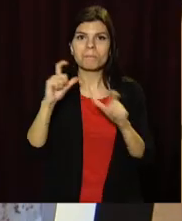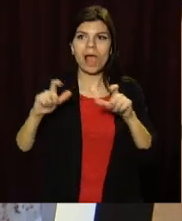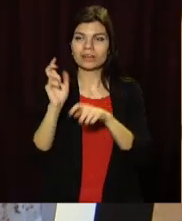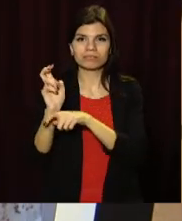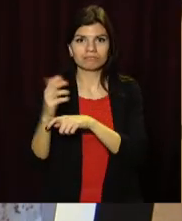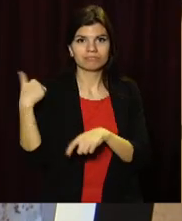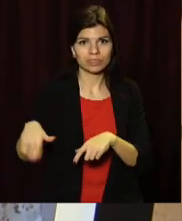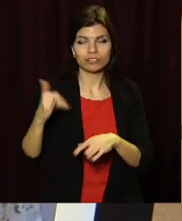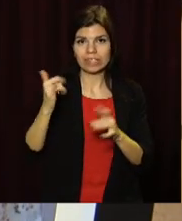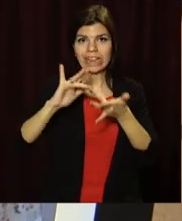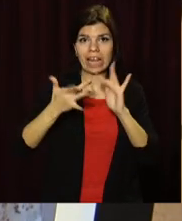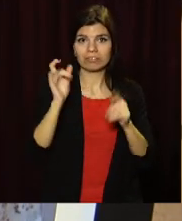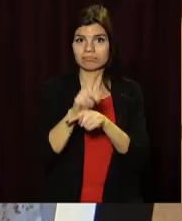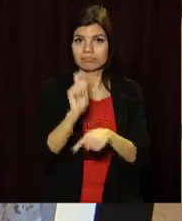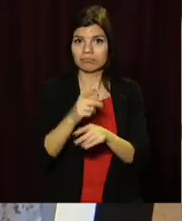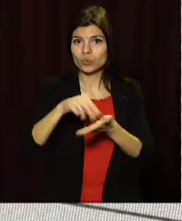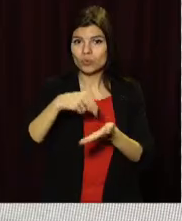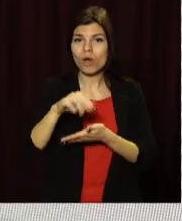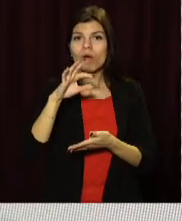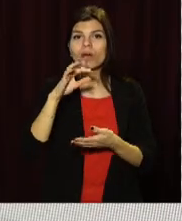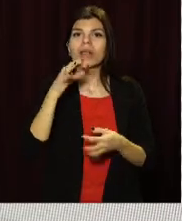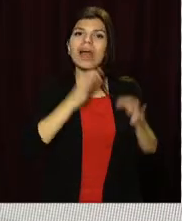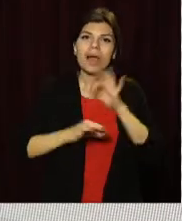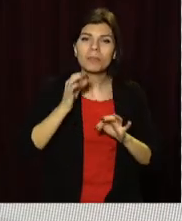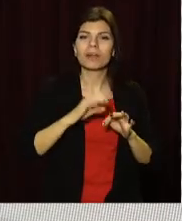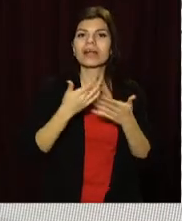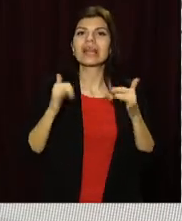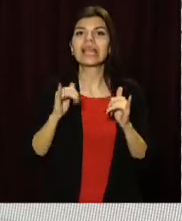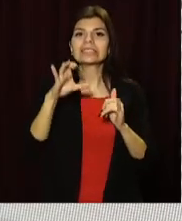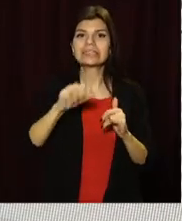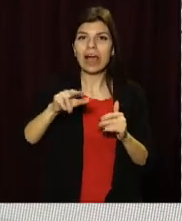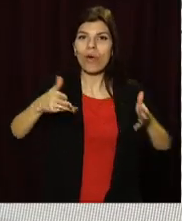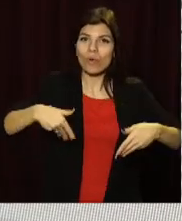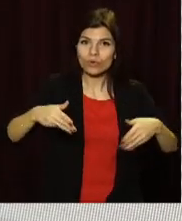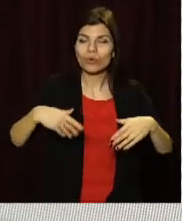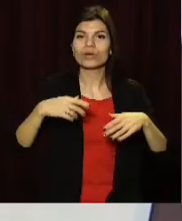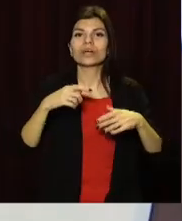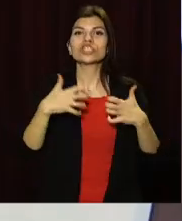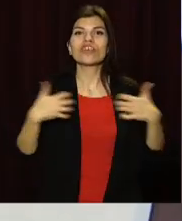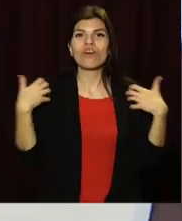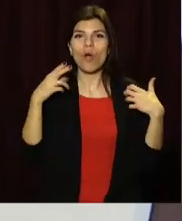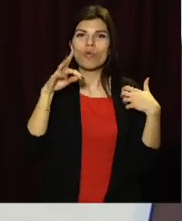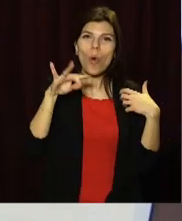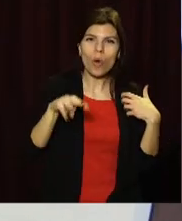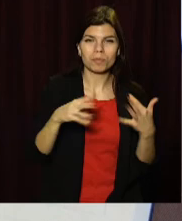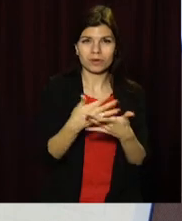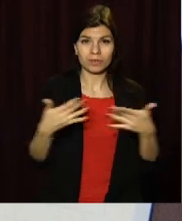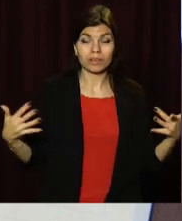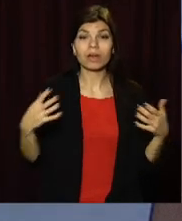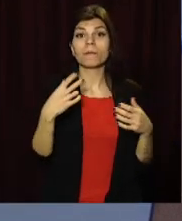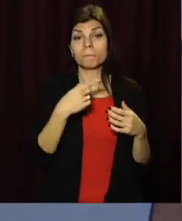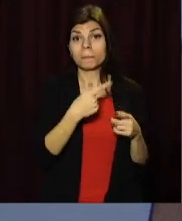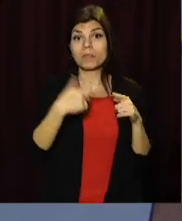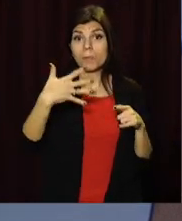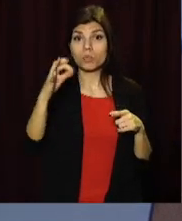Експерти кажуть, найчастіше українці замовляли онлайн-медикаменти, товари для саду того роду, зготовари та продукти. При цьому на 50